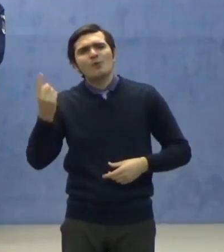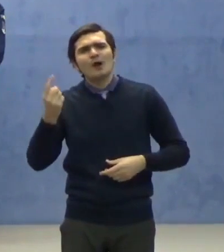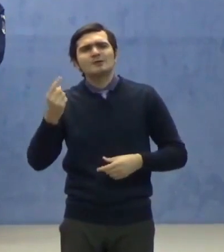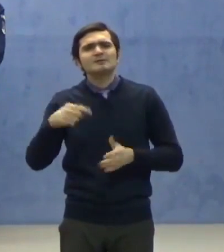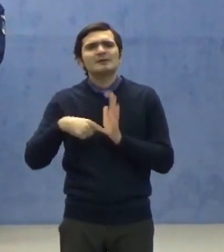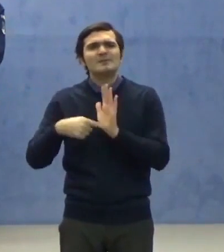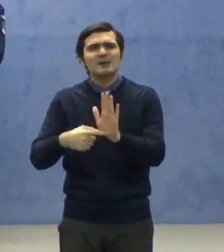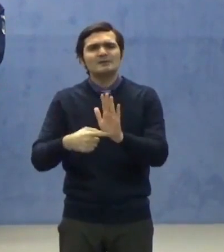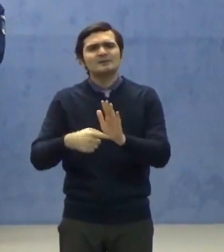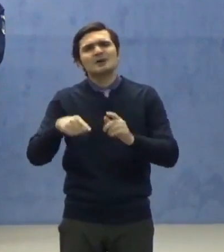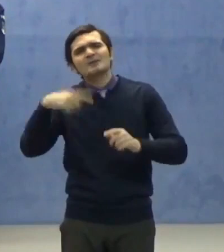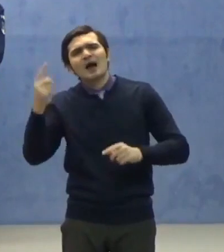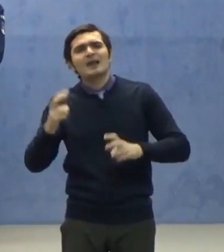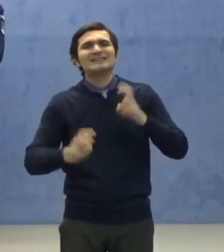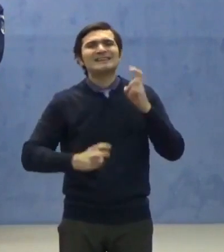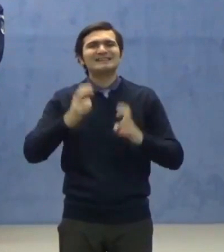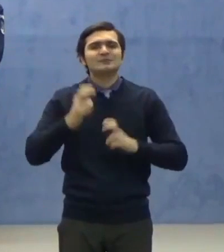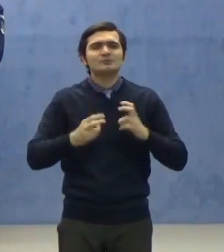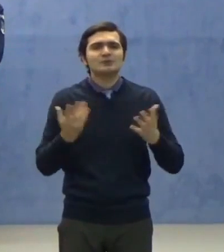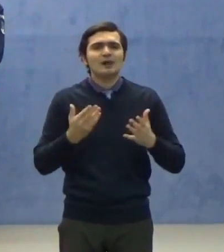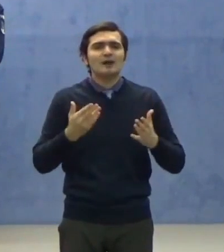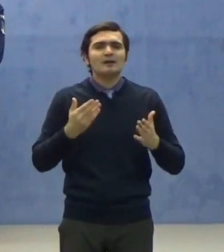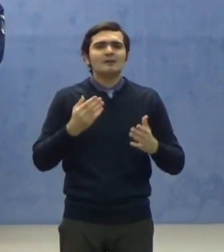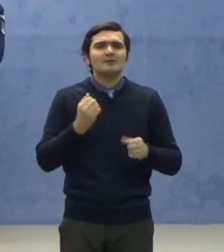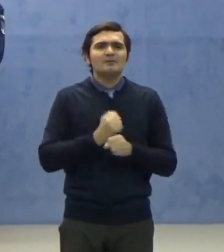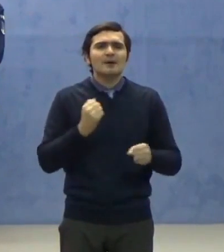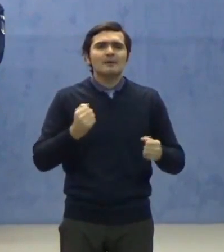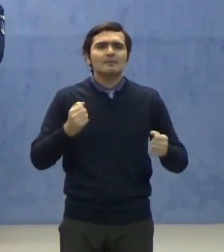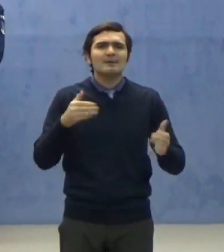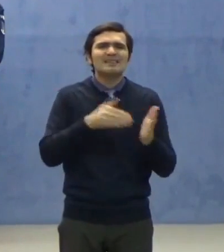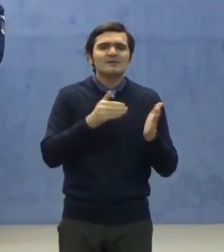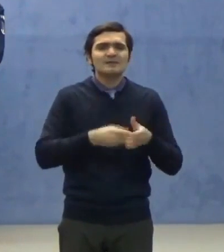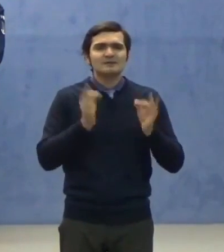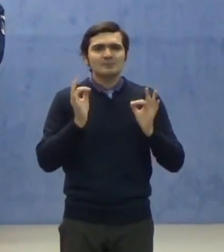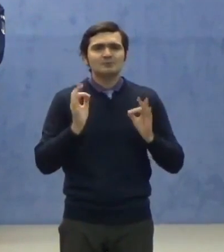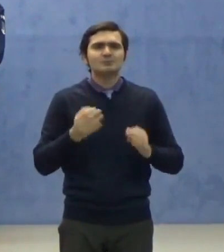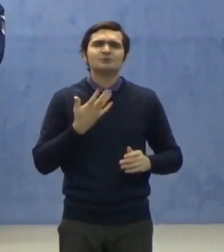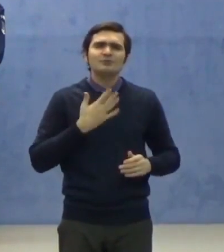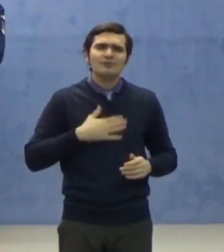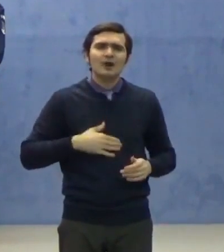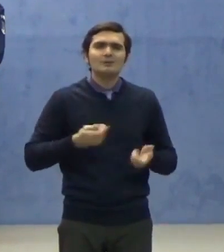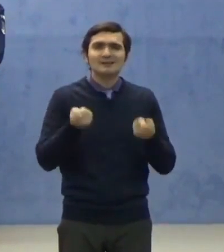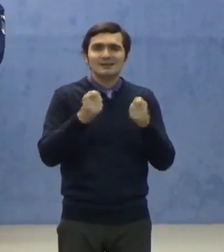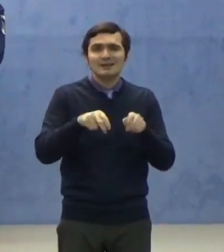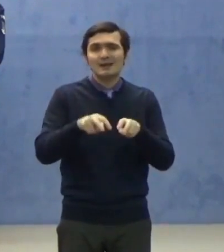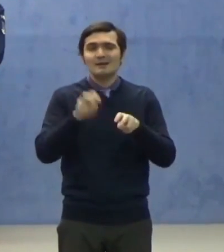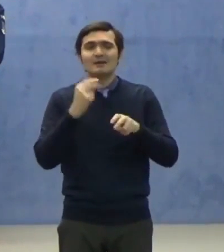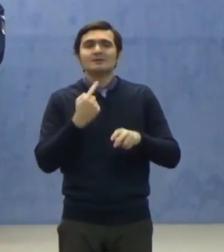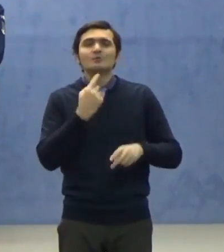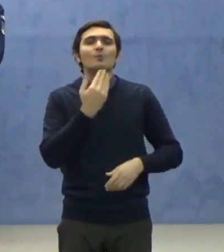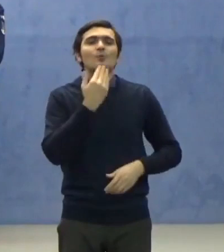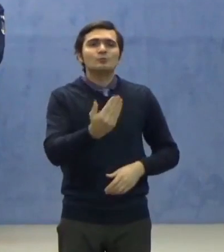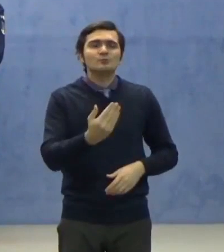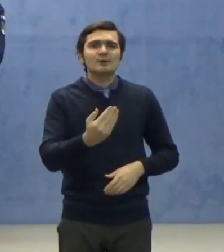desfășurarea misiunilor specifice. Nu pot încheia înainte de a mulțumi personalului structurilor de ordine și siguranță publică